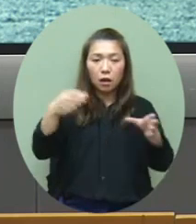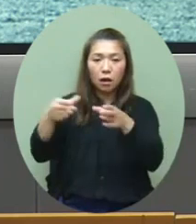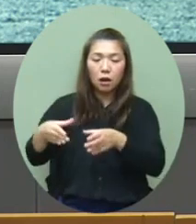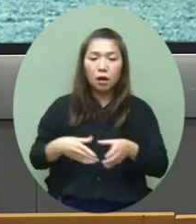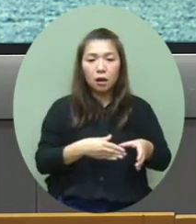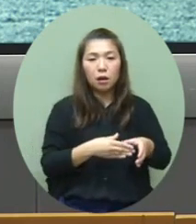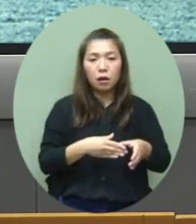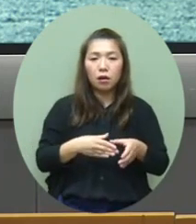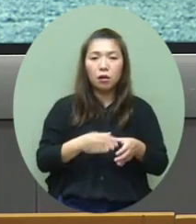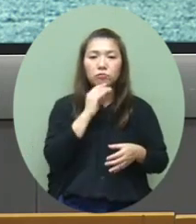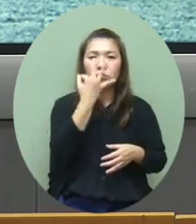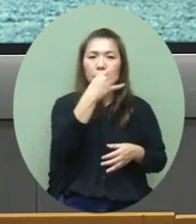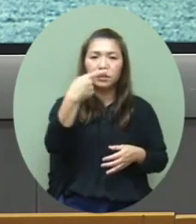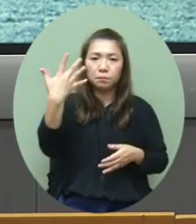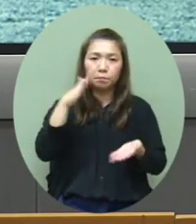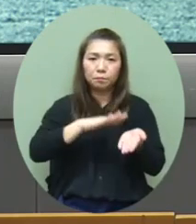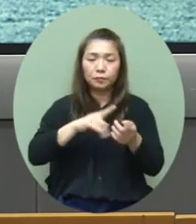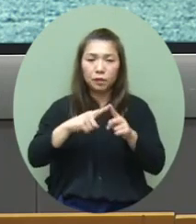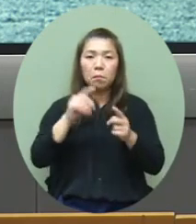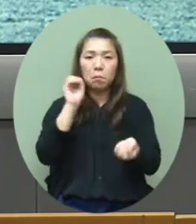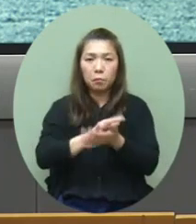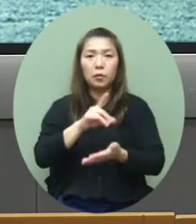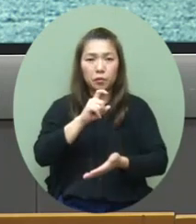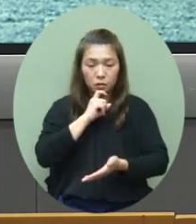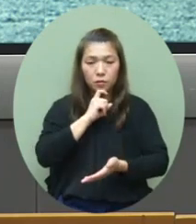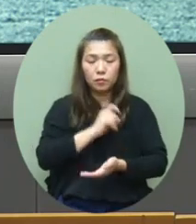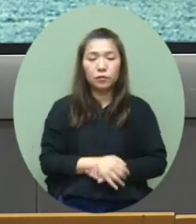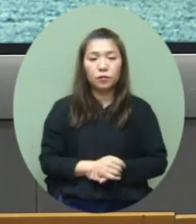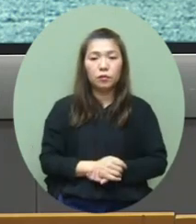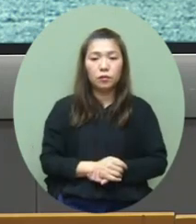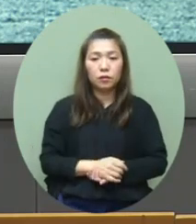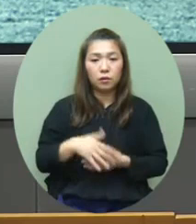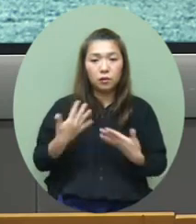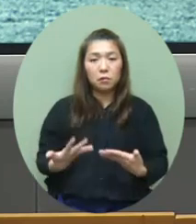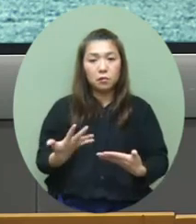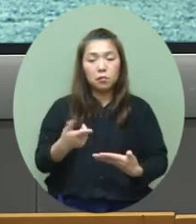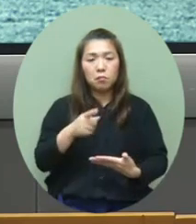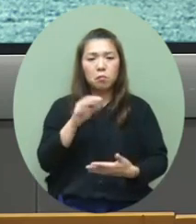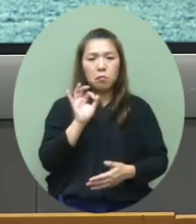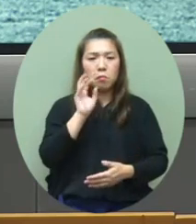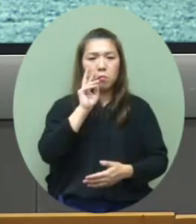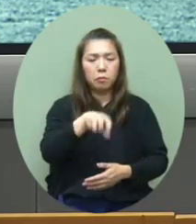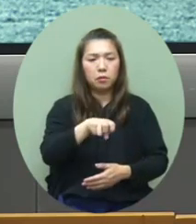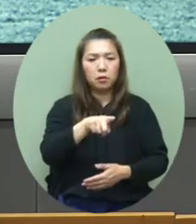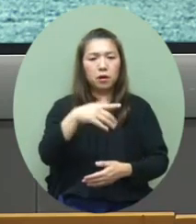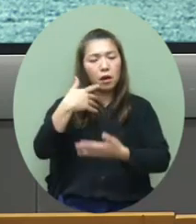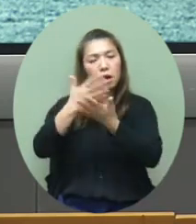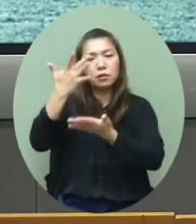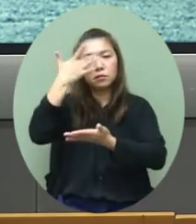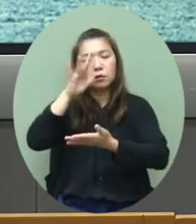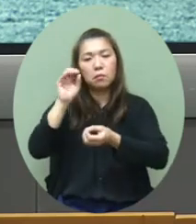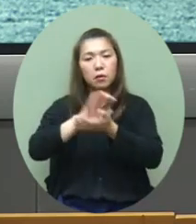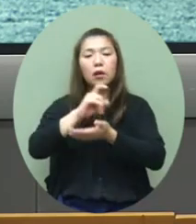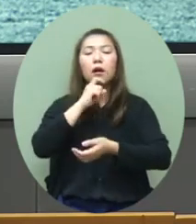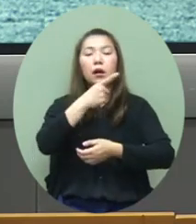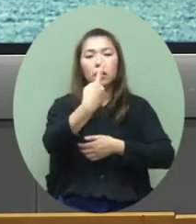三至五位的學生受感染今天就沒有見到其他新的學生除了